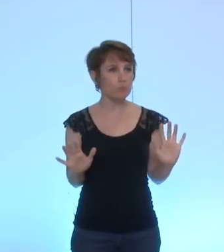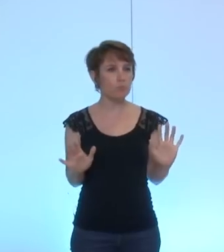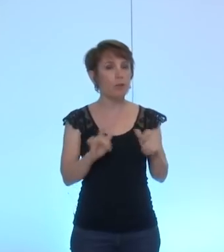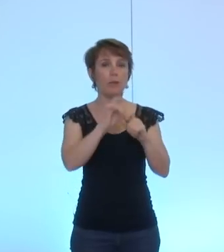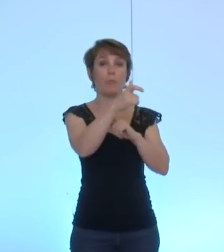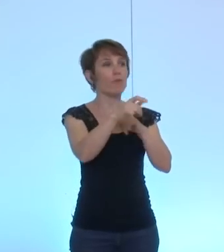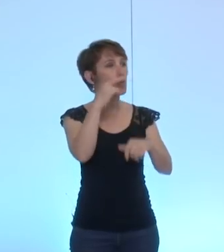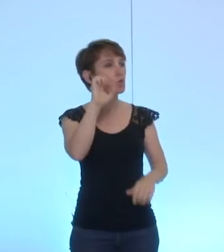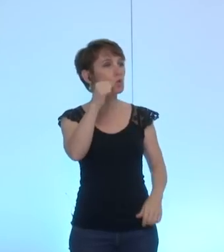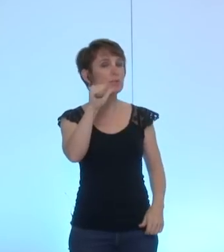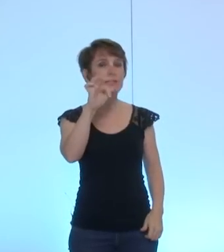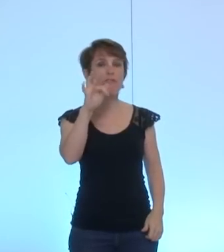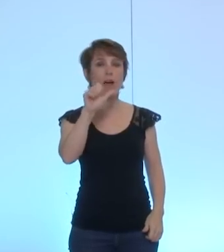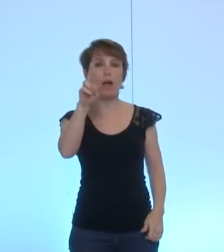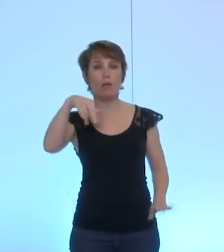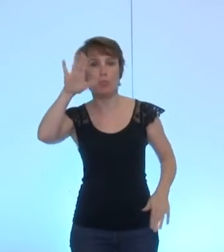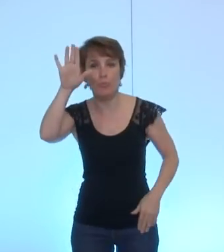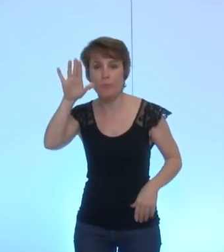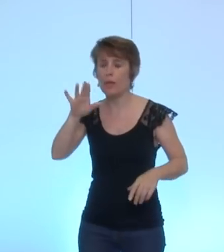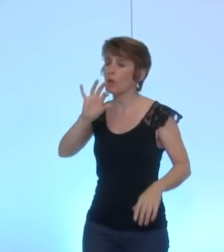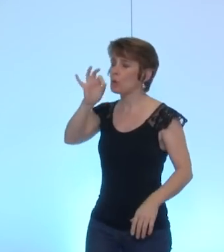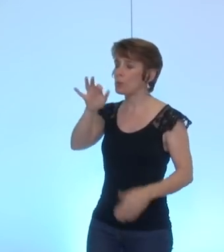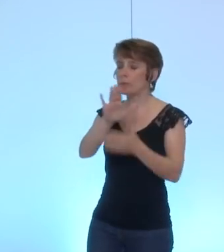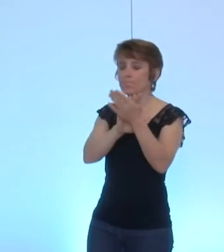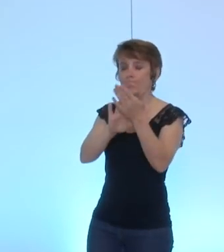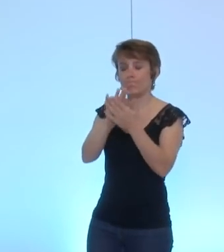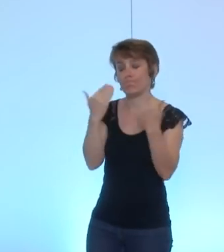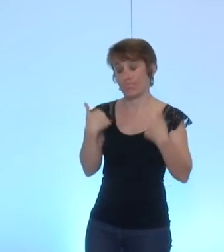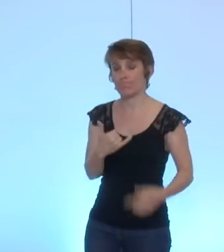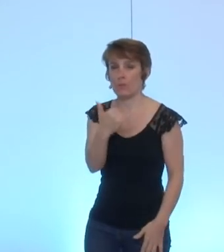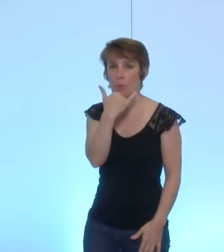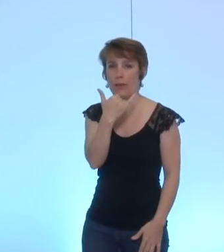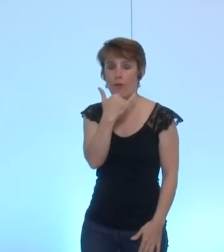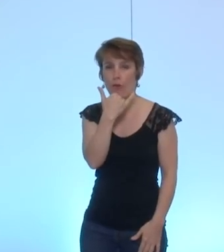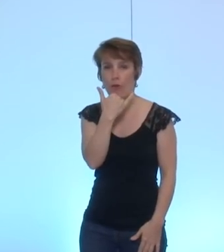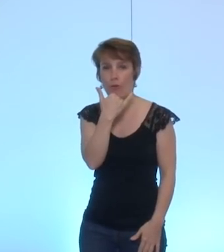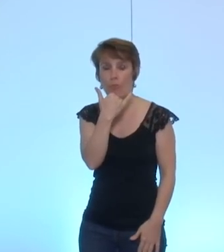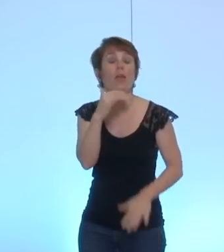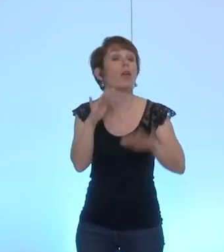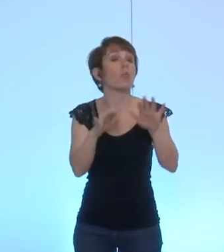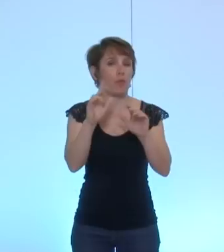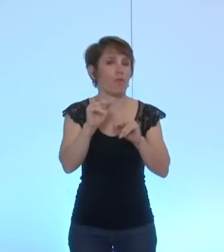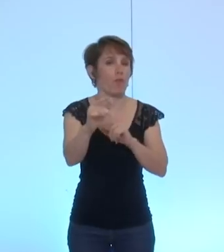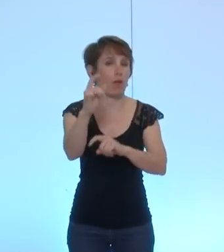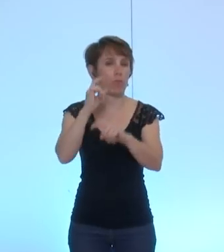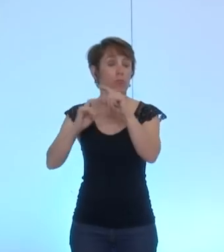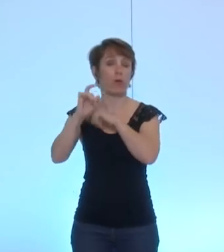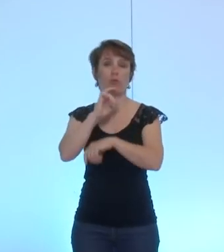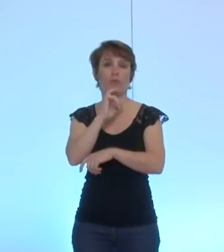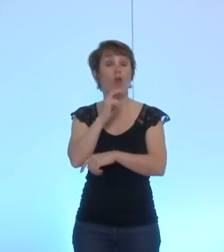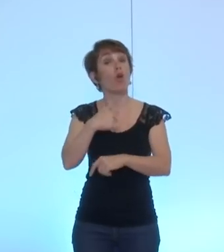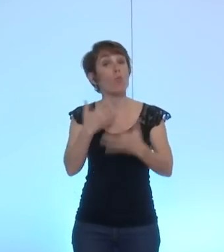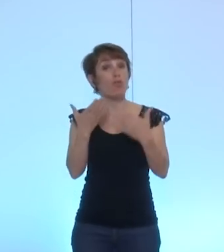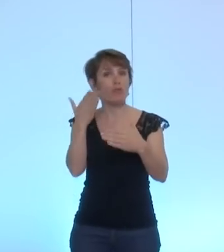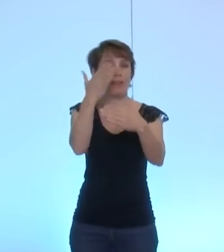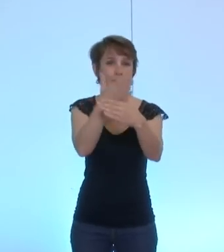Monsieur Safar. Oui, M. le maire, c'était une erreur de ma part. Mais on y reviendra peut-être à ce qui vient d'être évoqué tout à l'heure. Je voulais intervenir